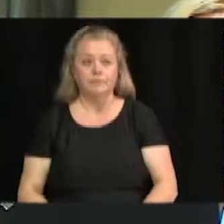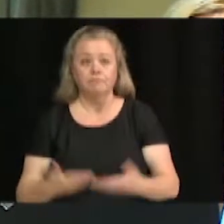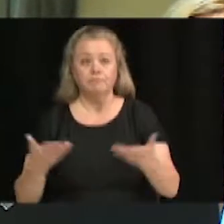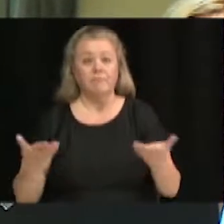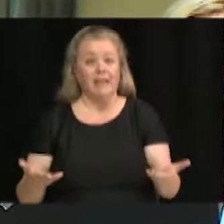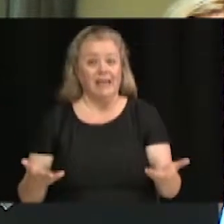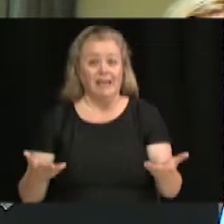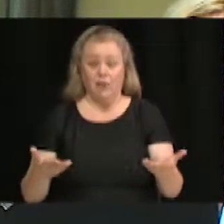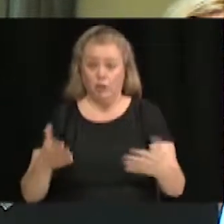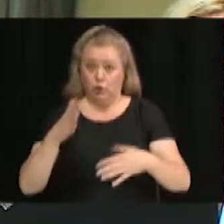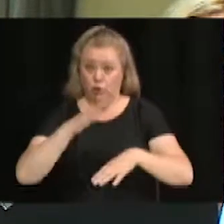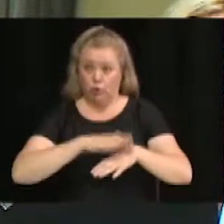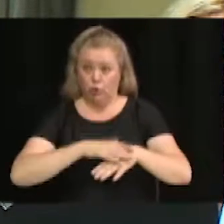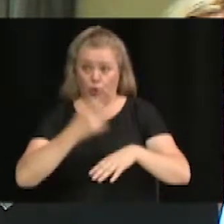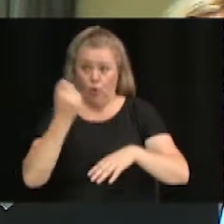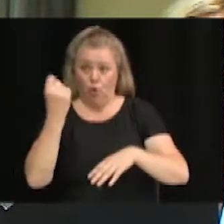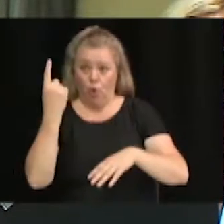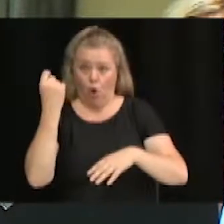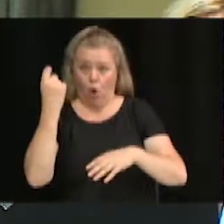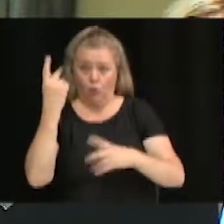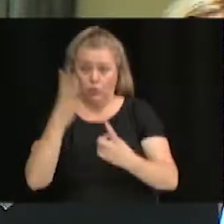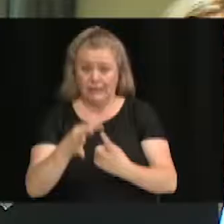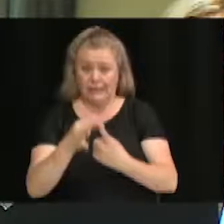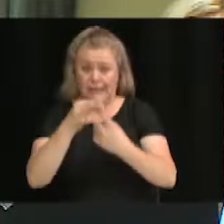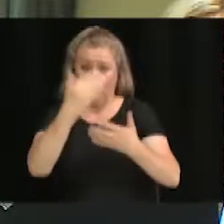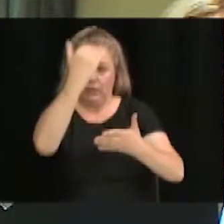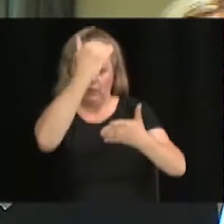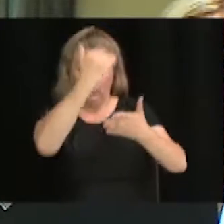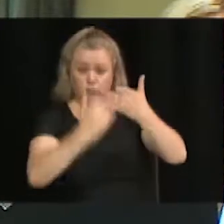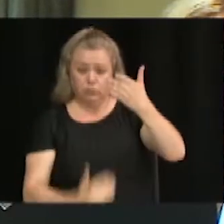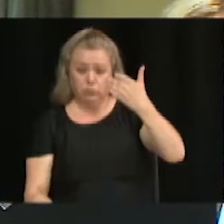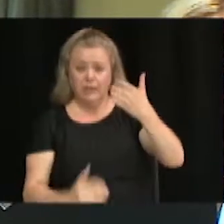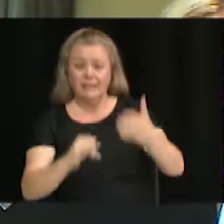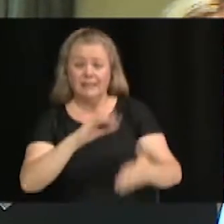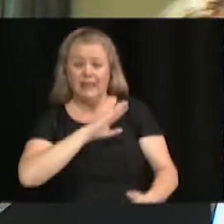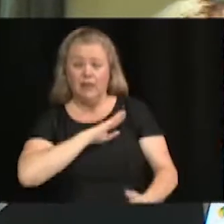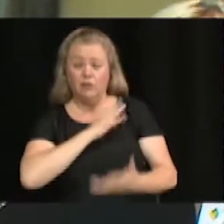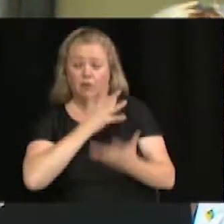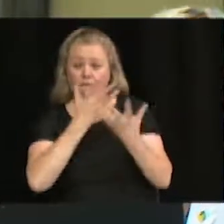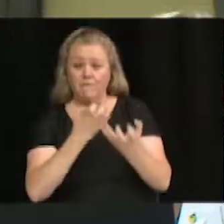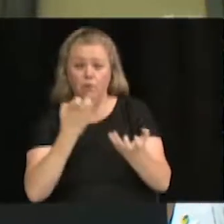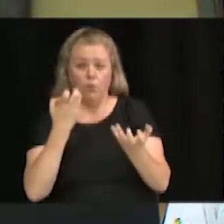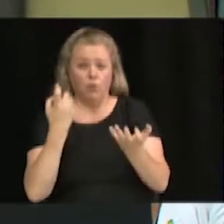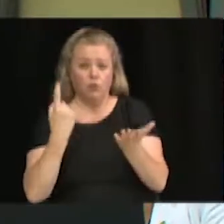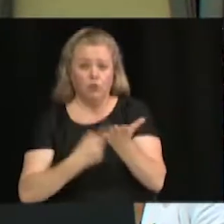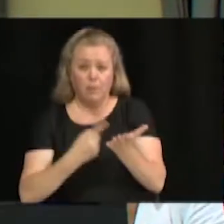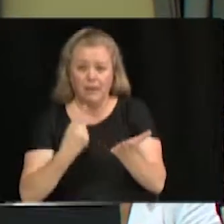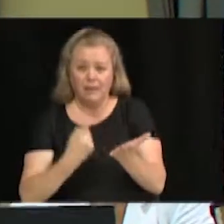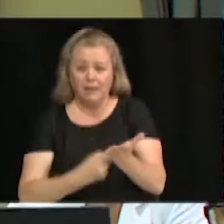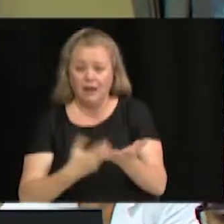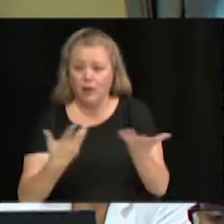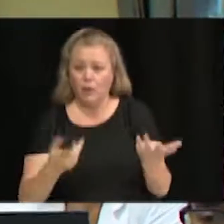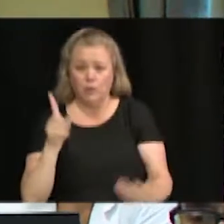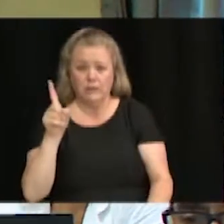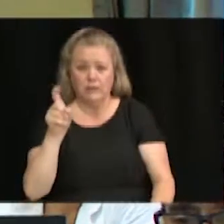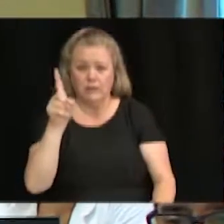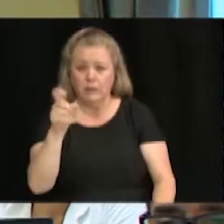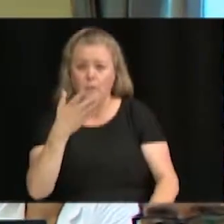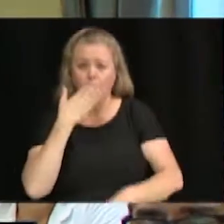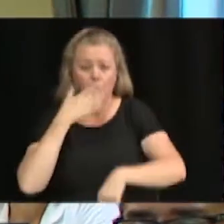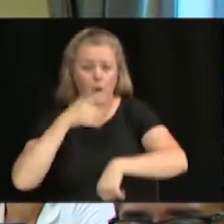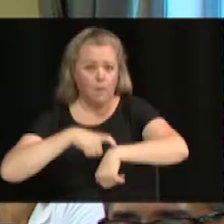'une ou l'autre des 11 dérogations mineures dont je viens de faire état, s'il y avait des gens qui avaient des commentaires ou questions à formuler, ce serait le temps de le faire.